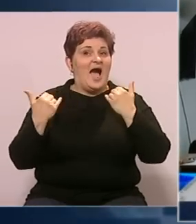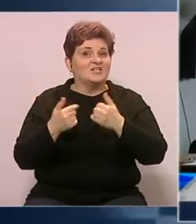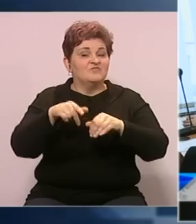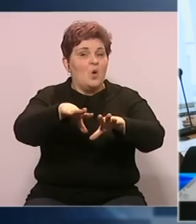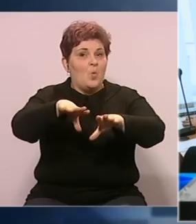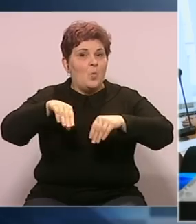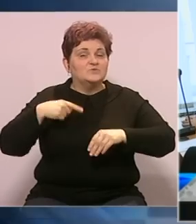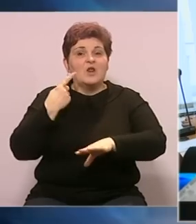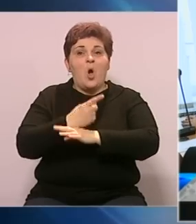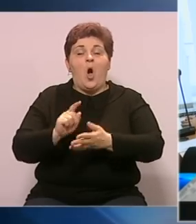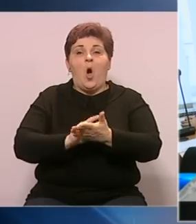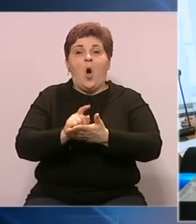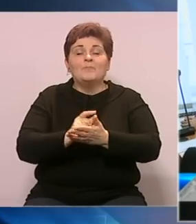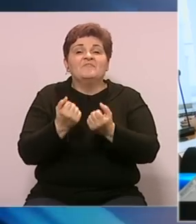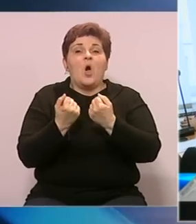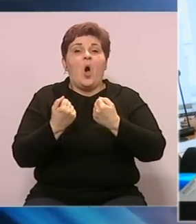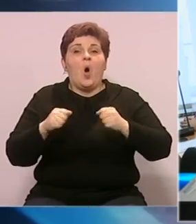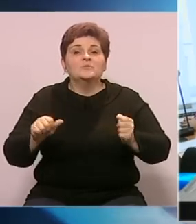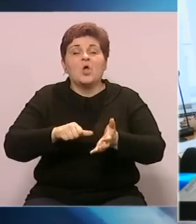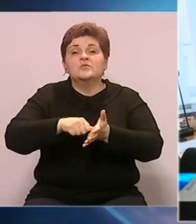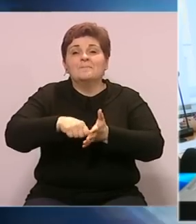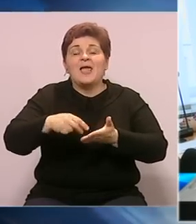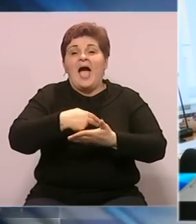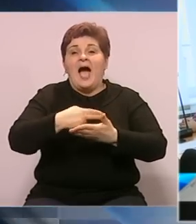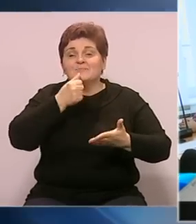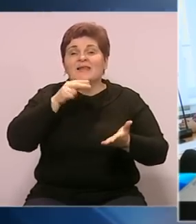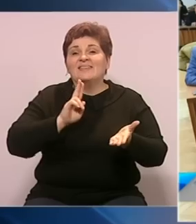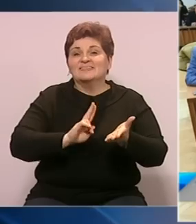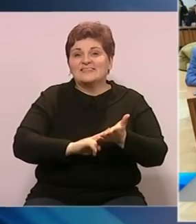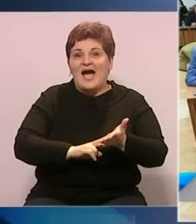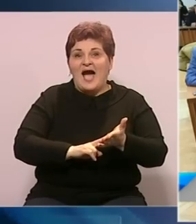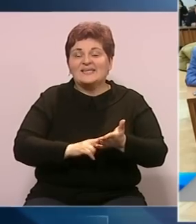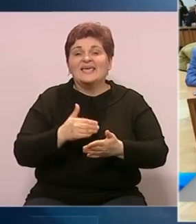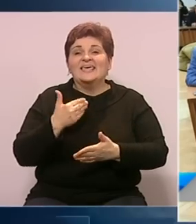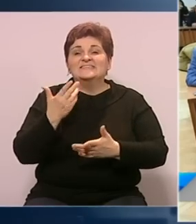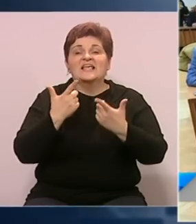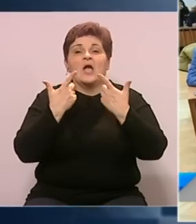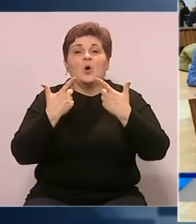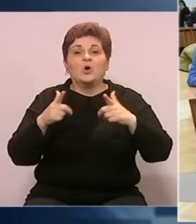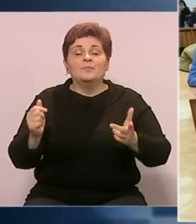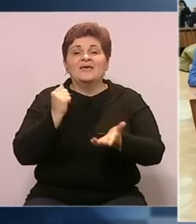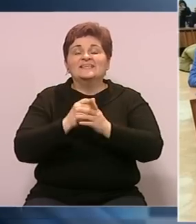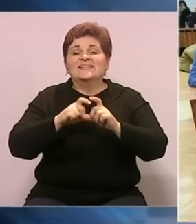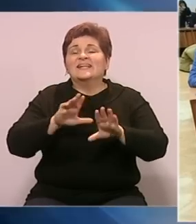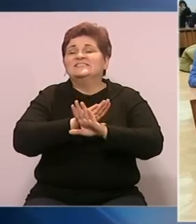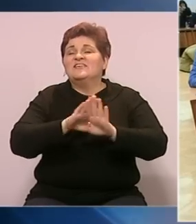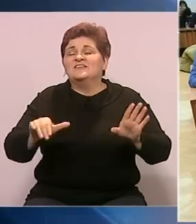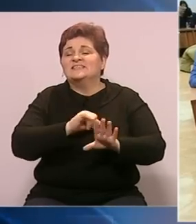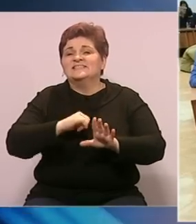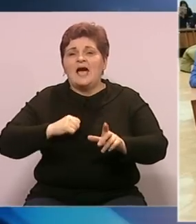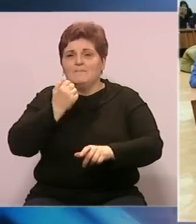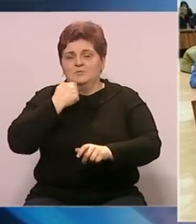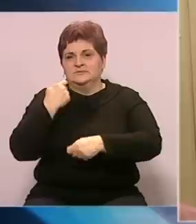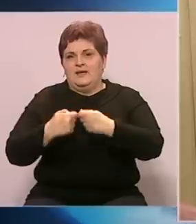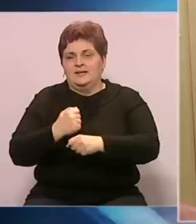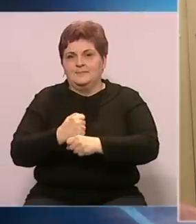usvojilo odluku o privremenom oslobađanju od plaćanja administrativne takse za izdavanje odobrenja za registraciju svih vrsta samostalnih